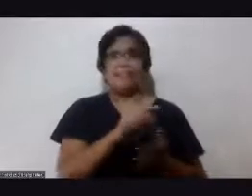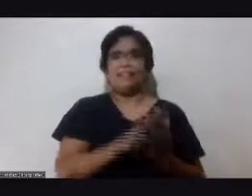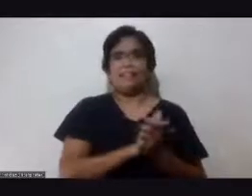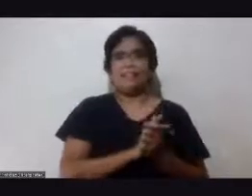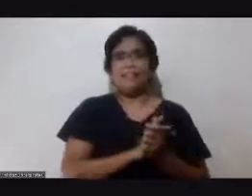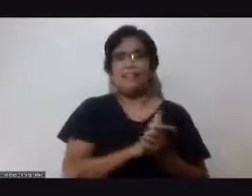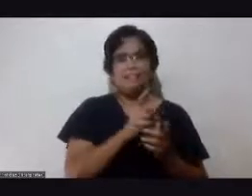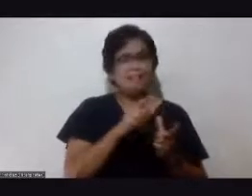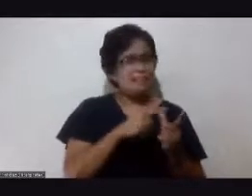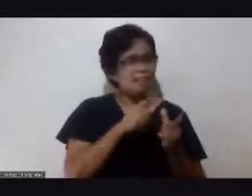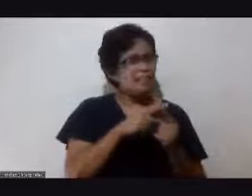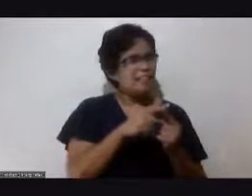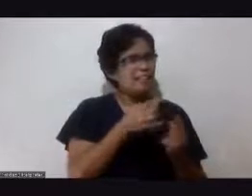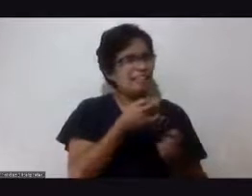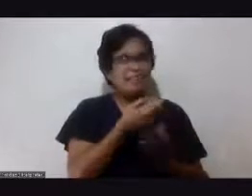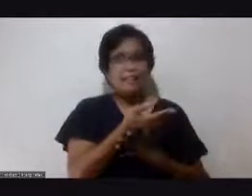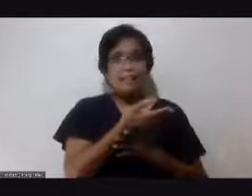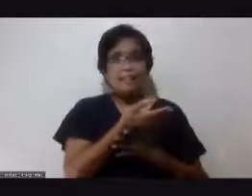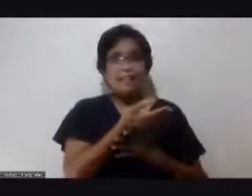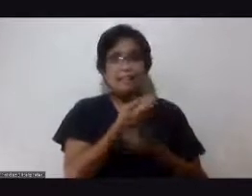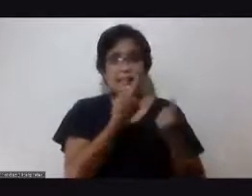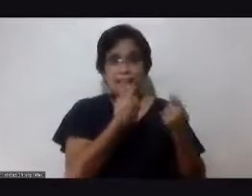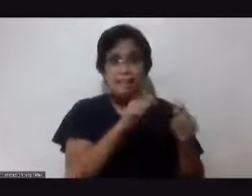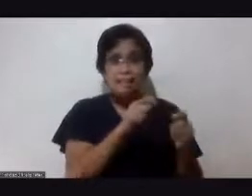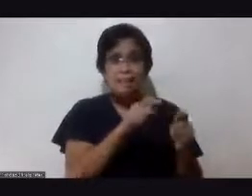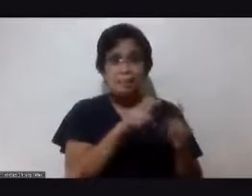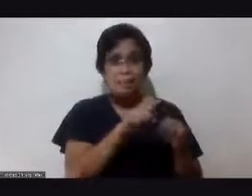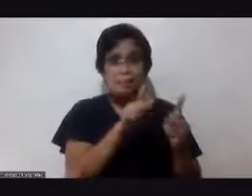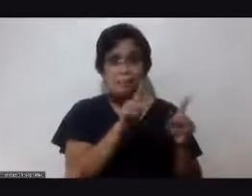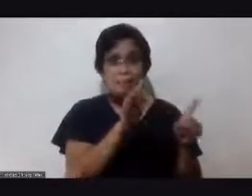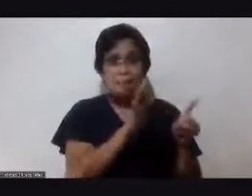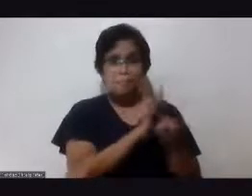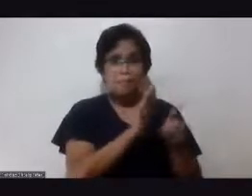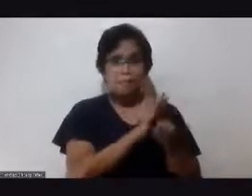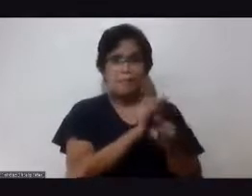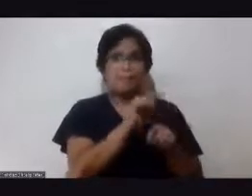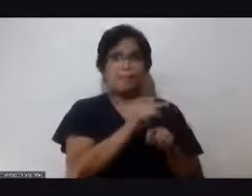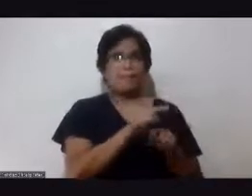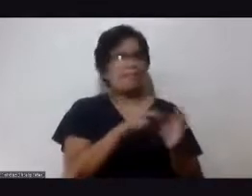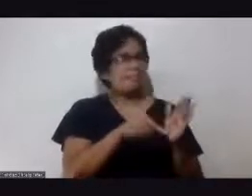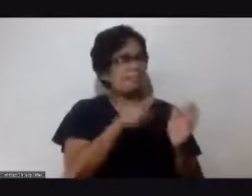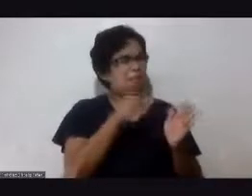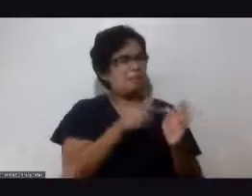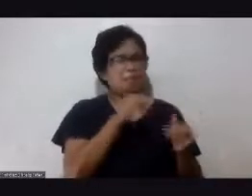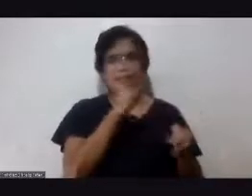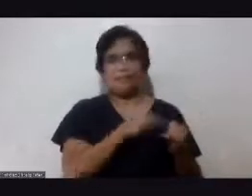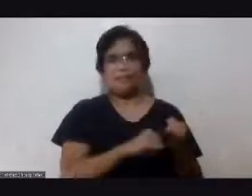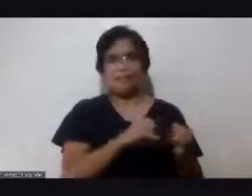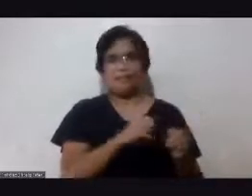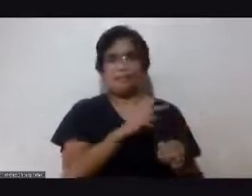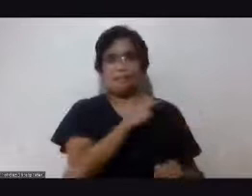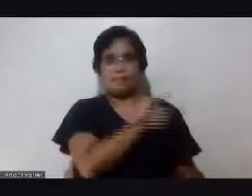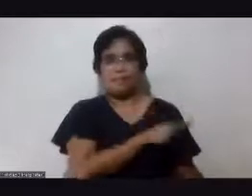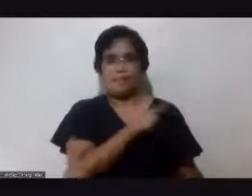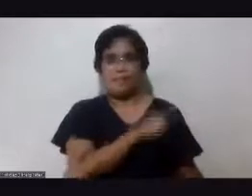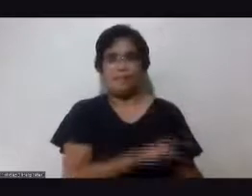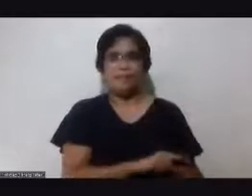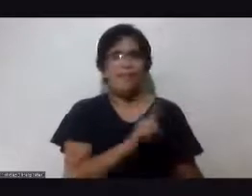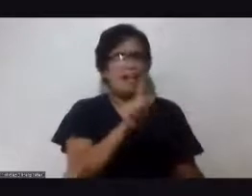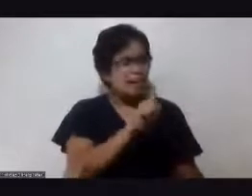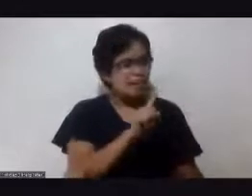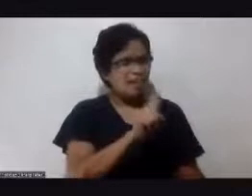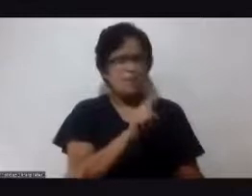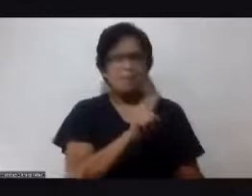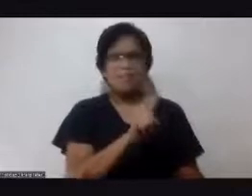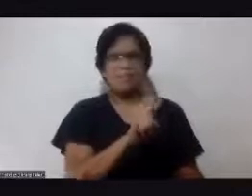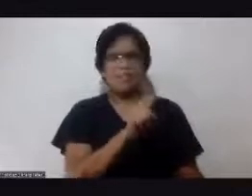masamang epekto pala ito sa akin. At minsan nagiging nasa huli ang pagsisisi palagi. Ano ba yung marapat